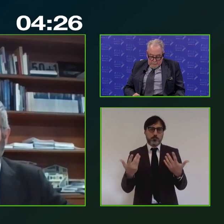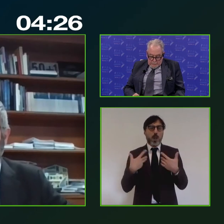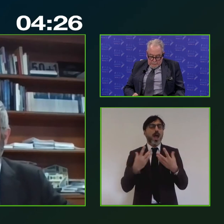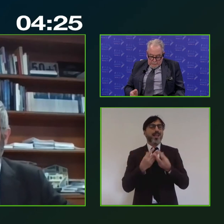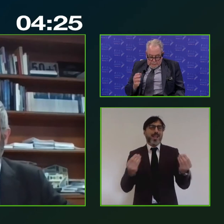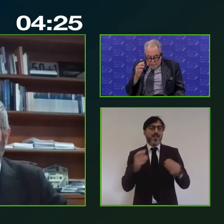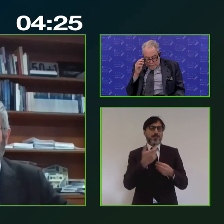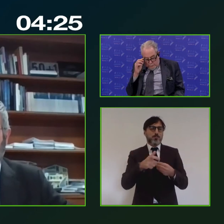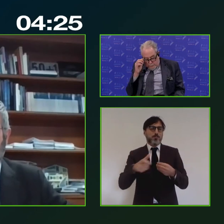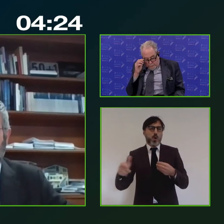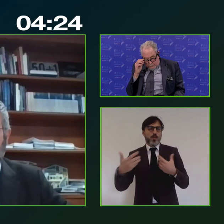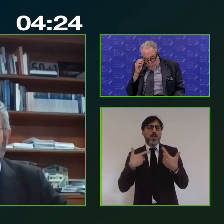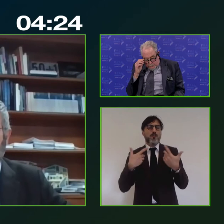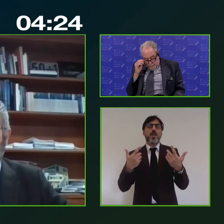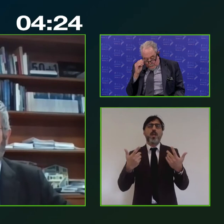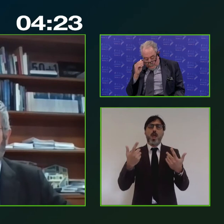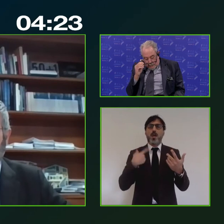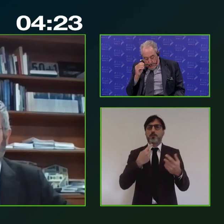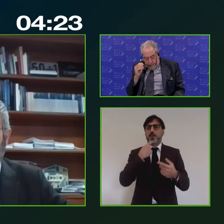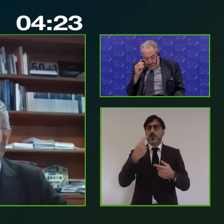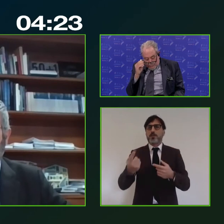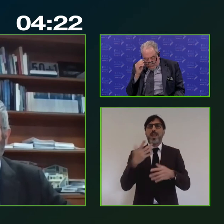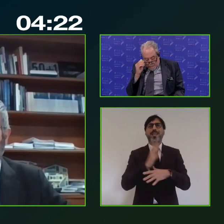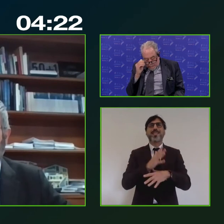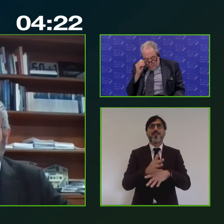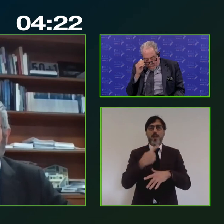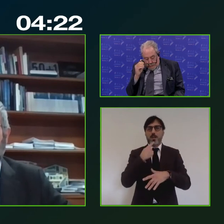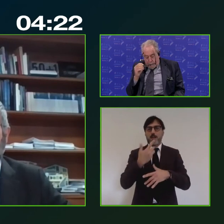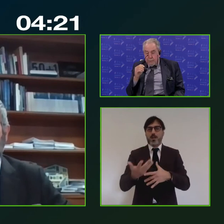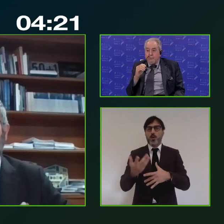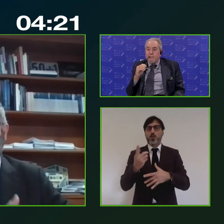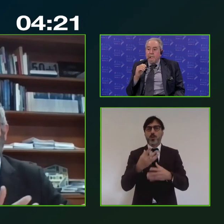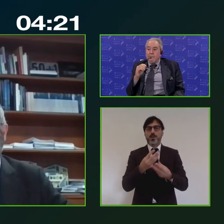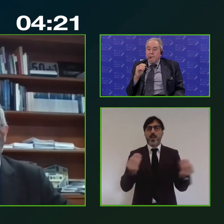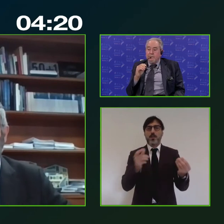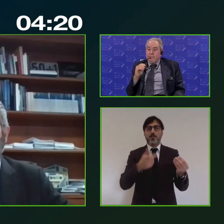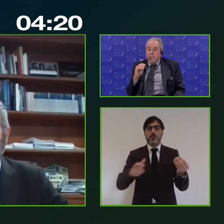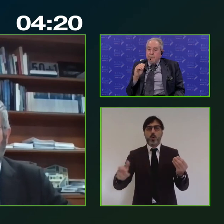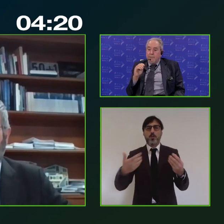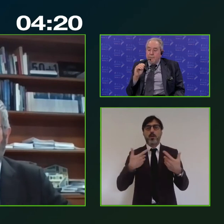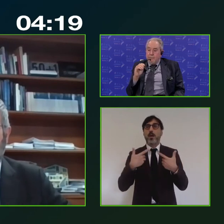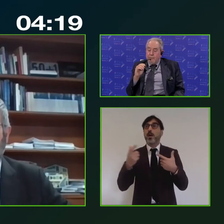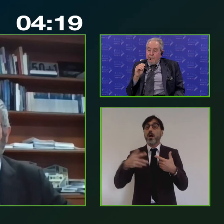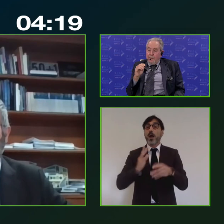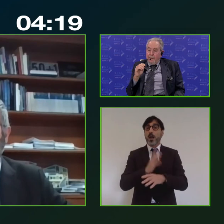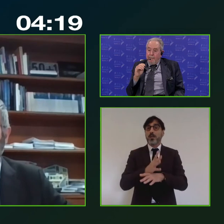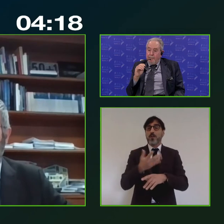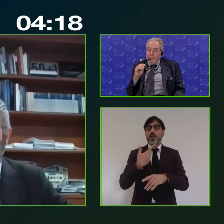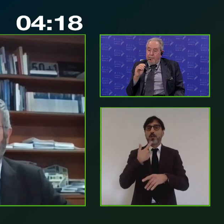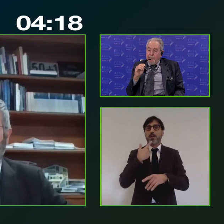e alcuni di questi sono stati richiamati anche dagli interventi che ci raccontano come